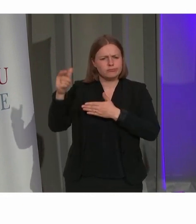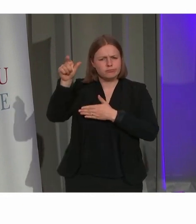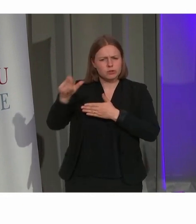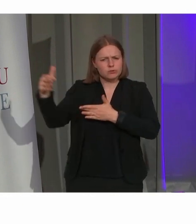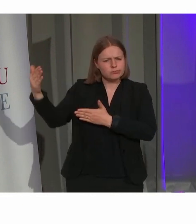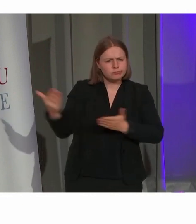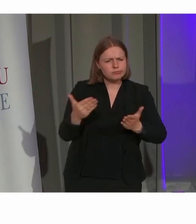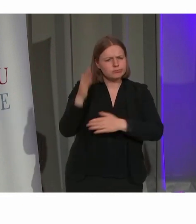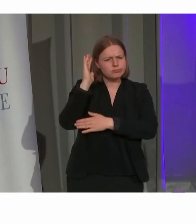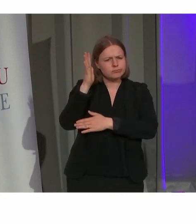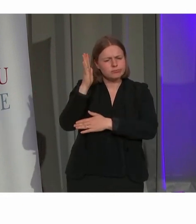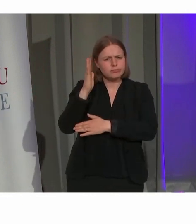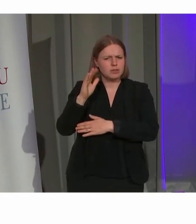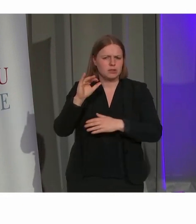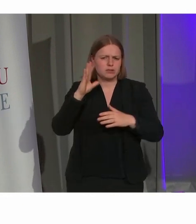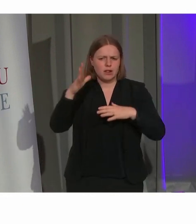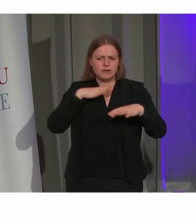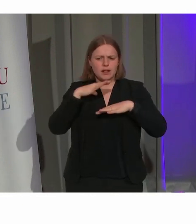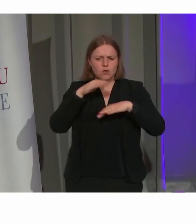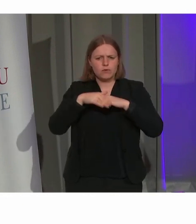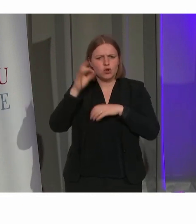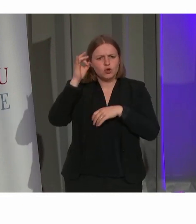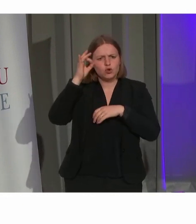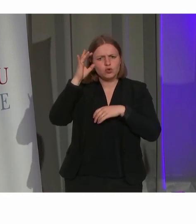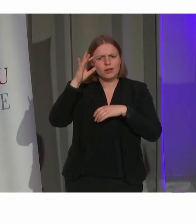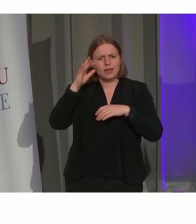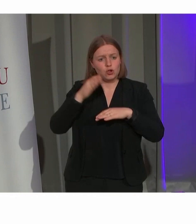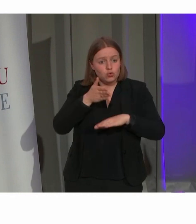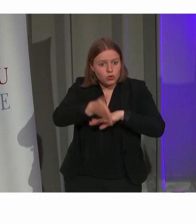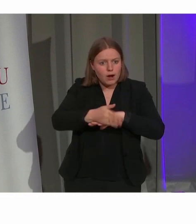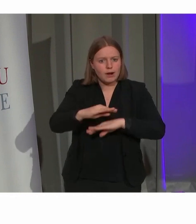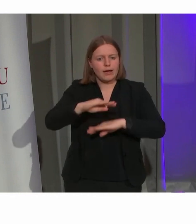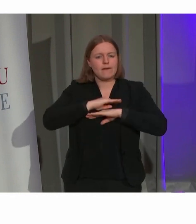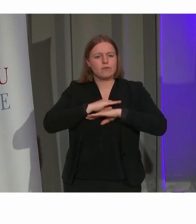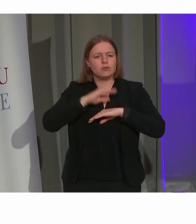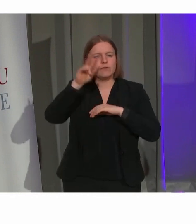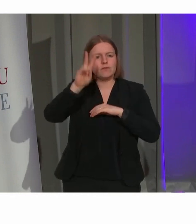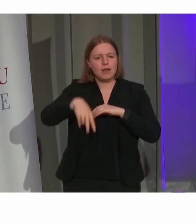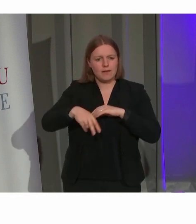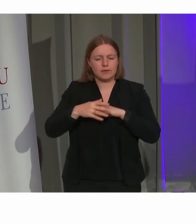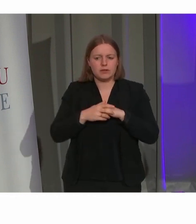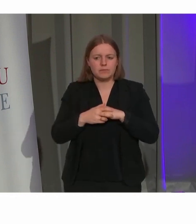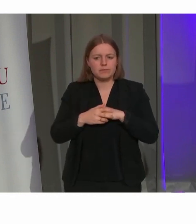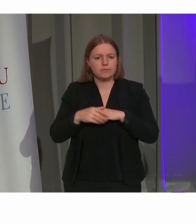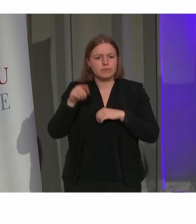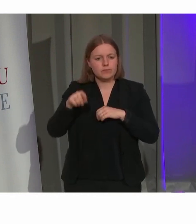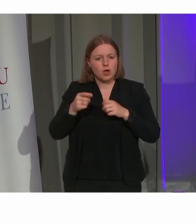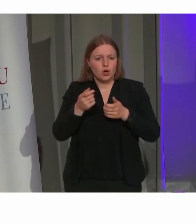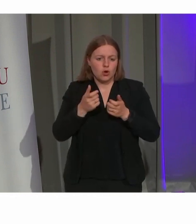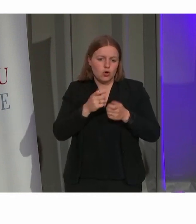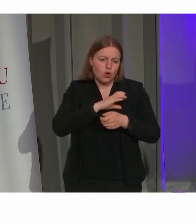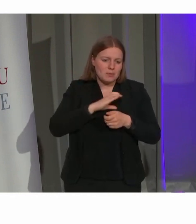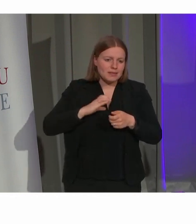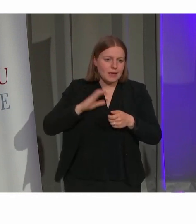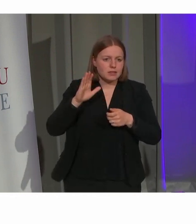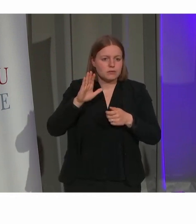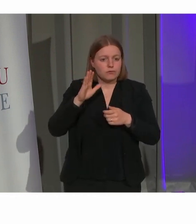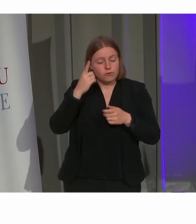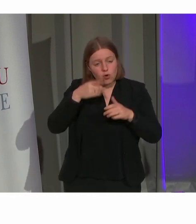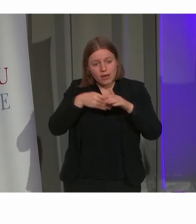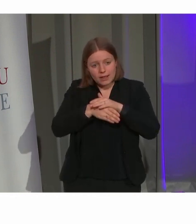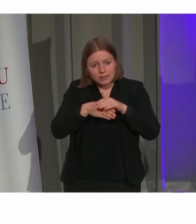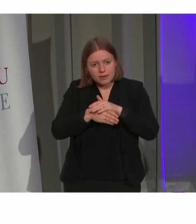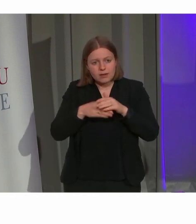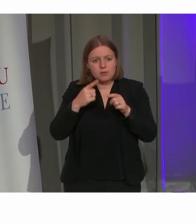het hebben over cultureel toegankelijk erfgoed in Vlaanderen. Hij is regeringscommissaris voor Inter, directeur ook van